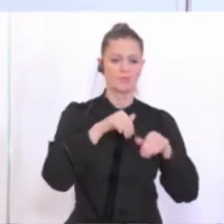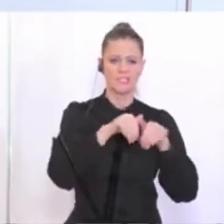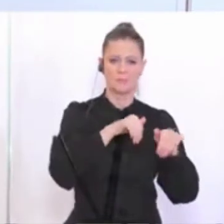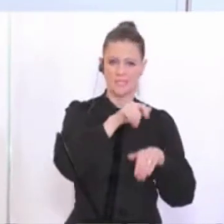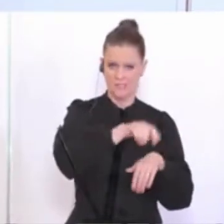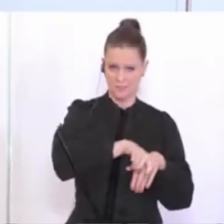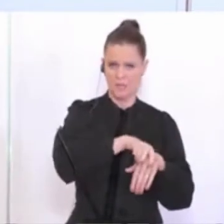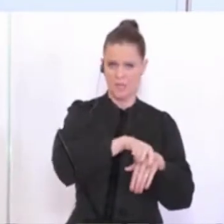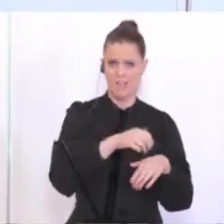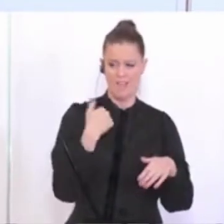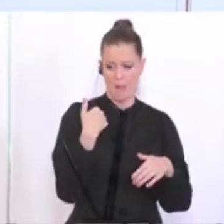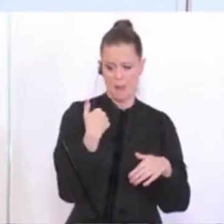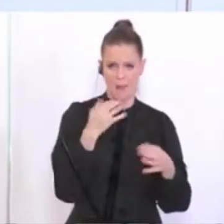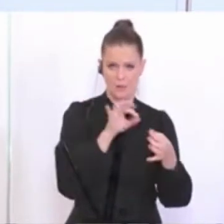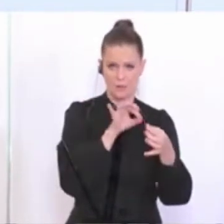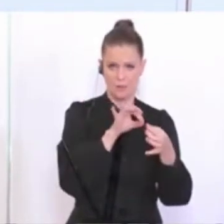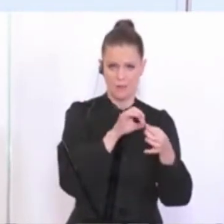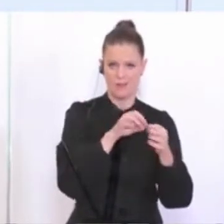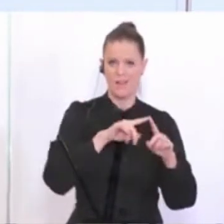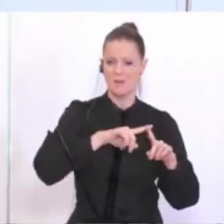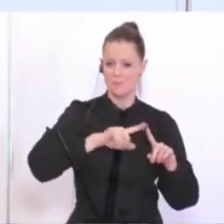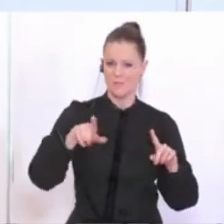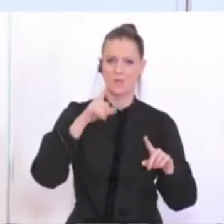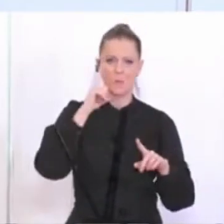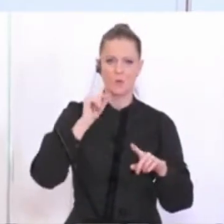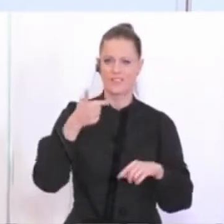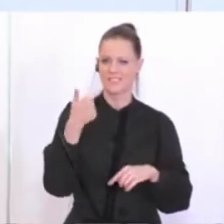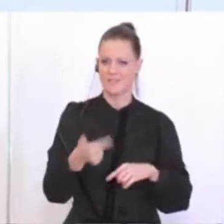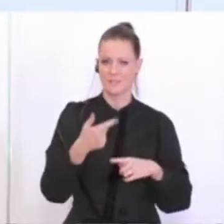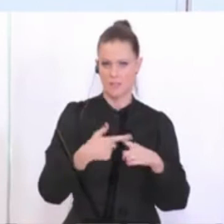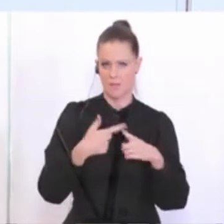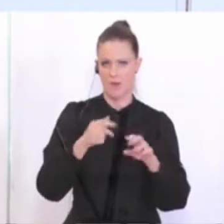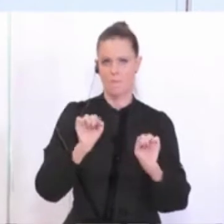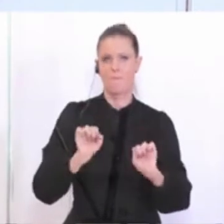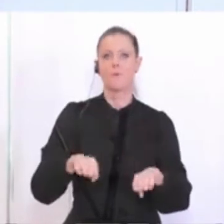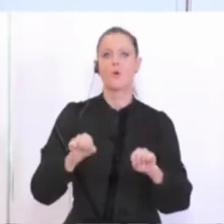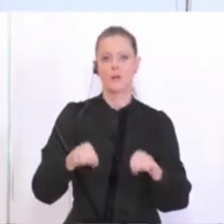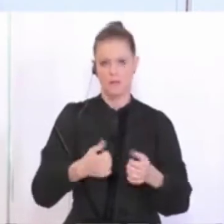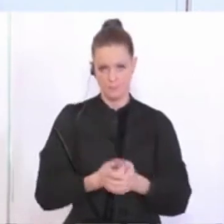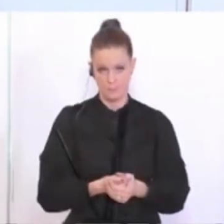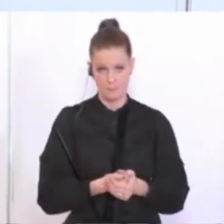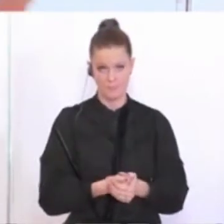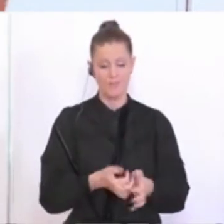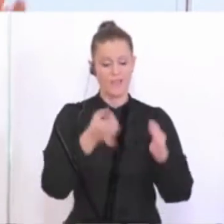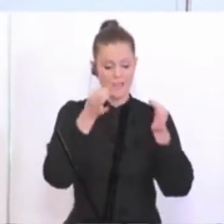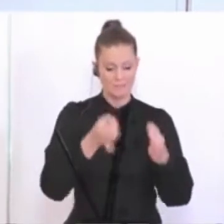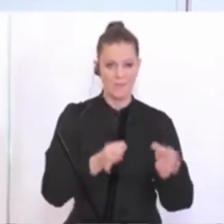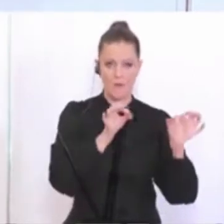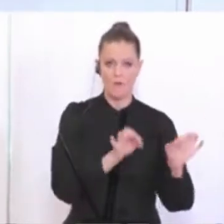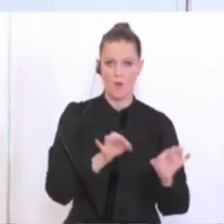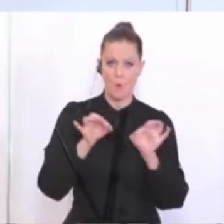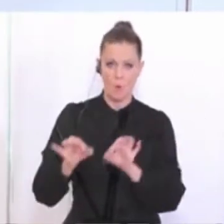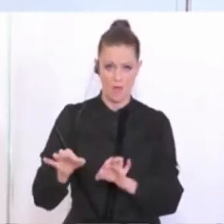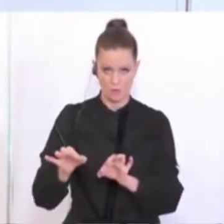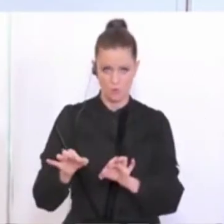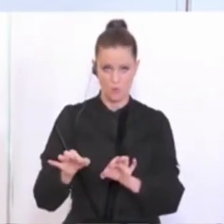wir eben noch Kontakt hatten, dass das bis Montag, 20. April geschehen könnte. Die entsprechende Verordnung, die wie gesagt, das Ganze über die